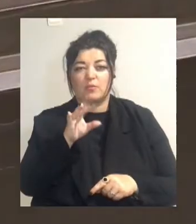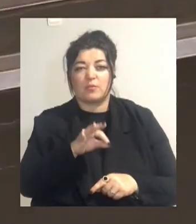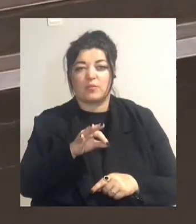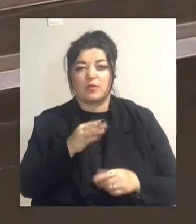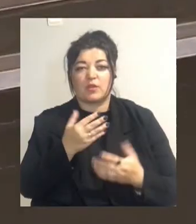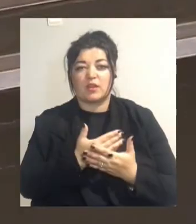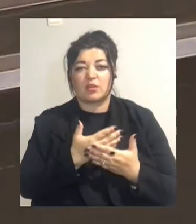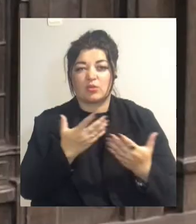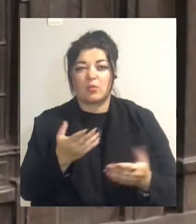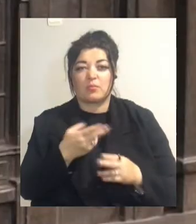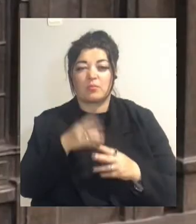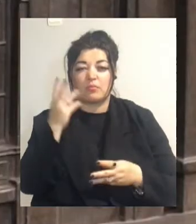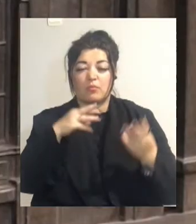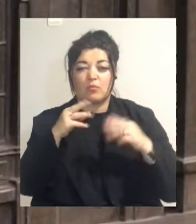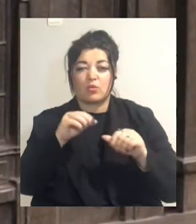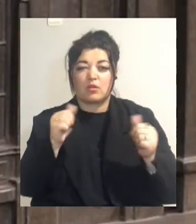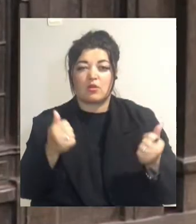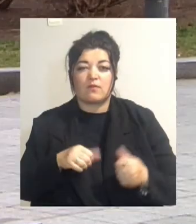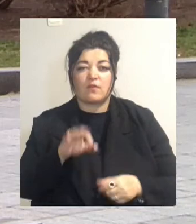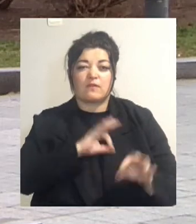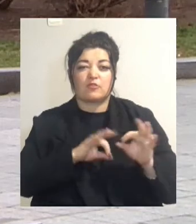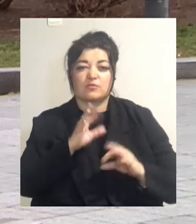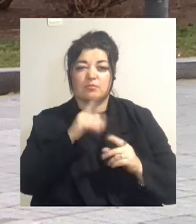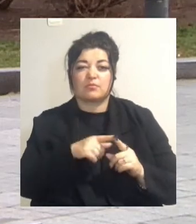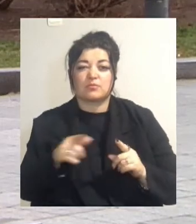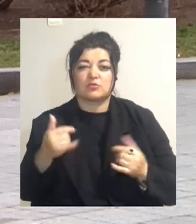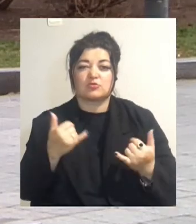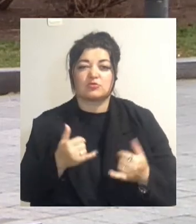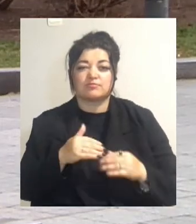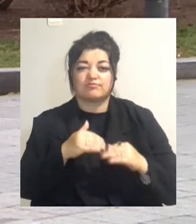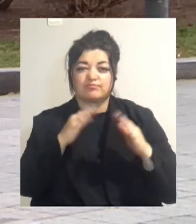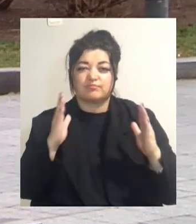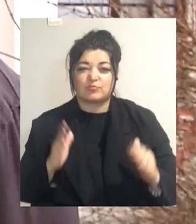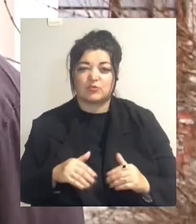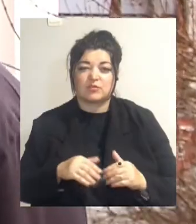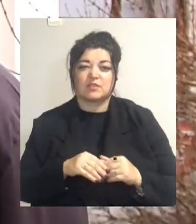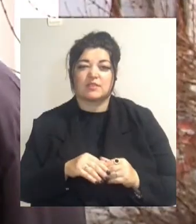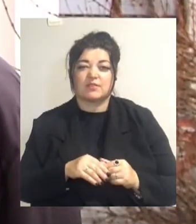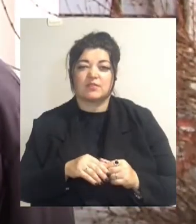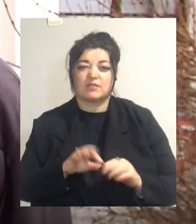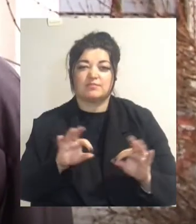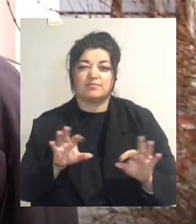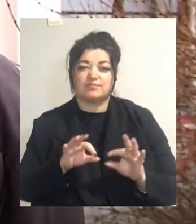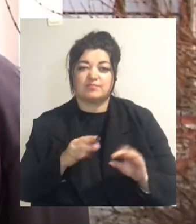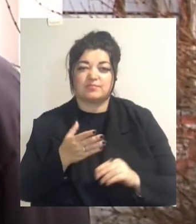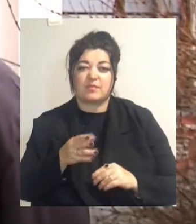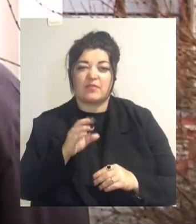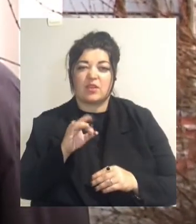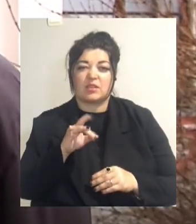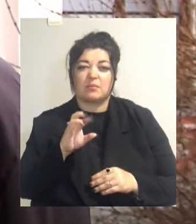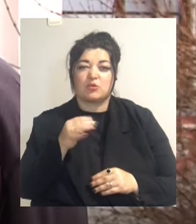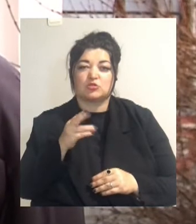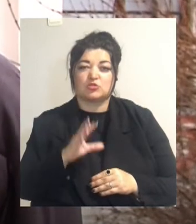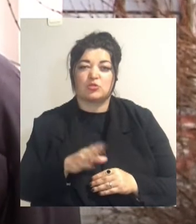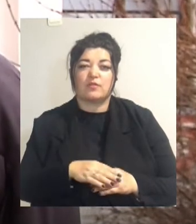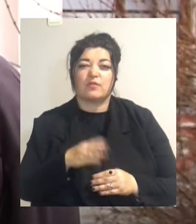3D-моделювання використовується і під час реставрації будівель, як саме розповів Федер Бойцов. Коли робиться будь-який проєкт реставрації, є